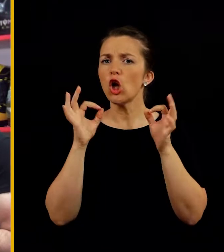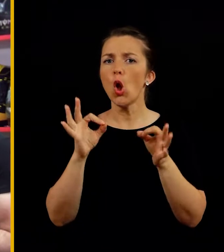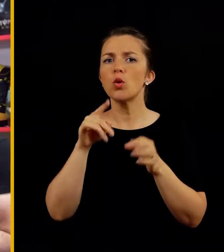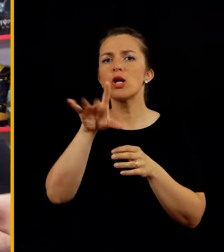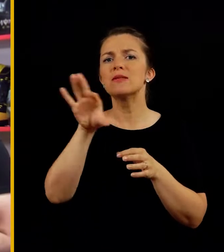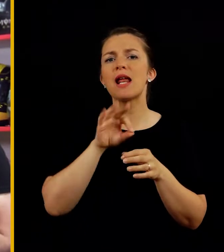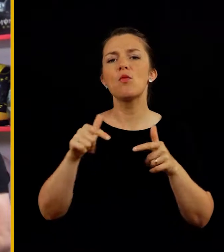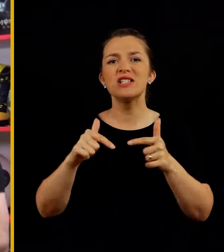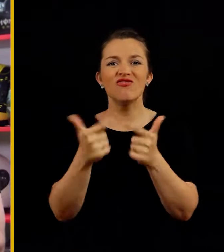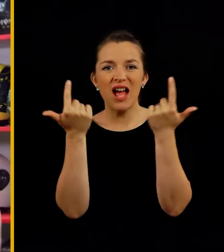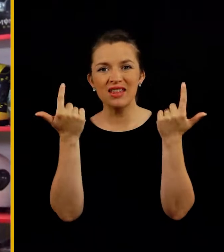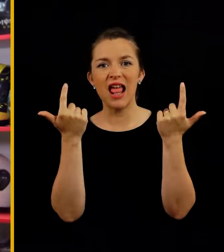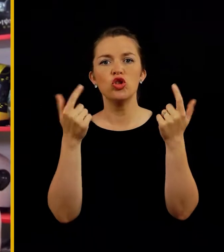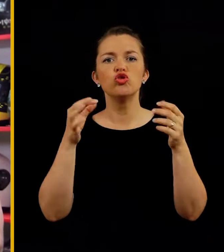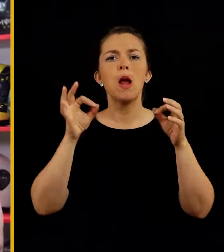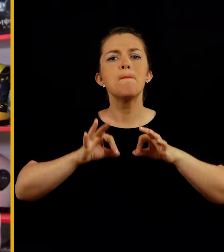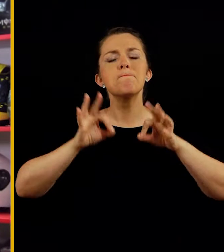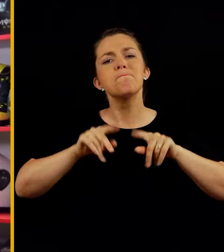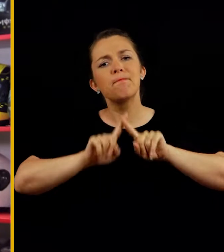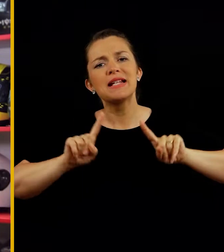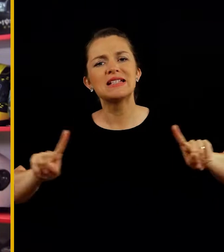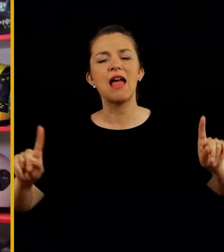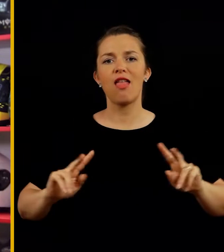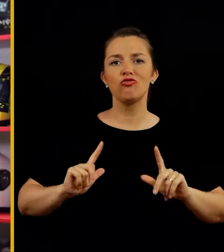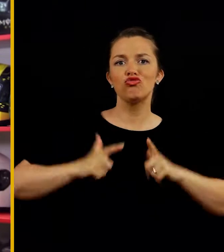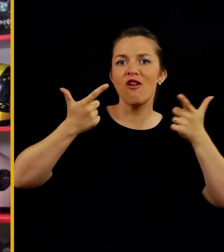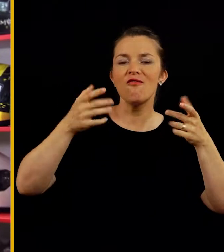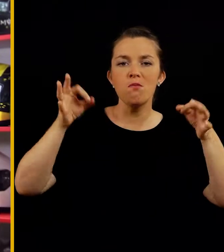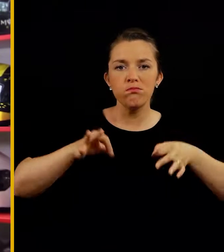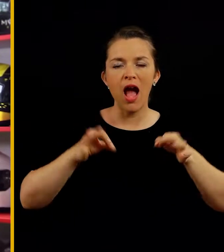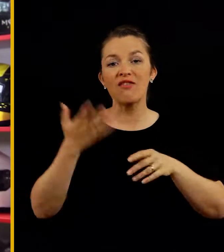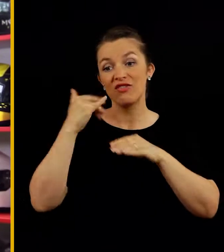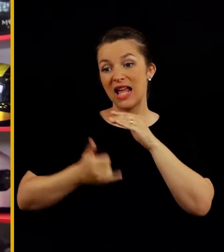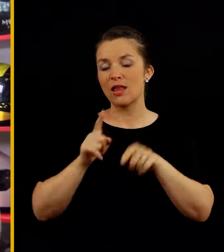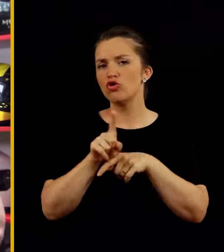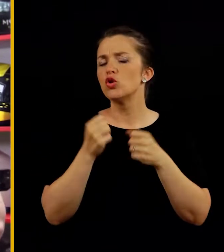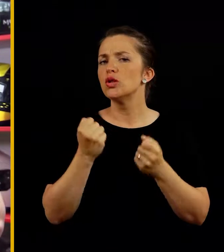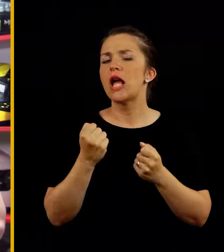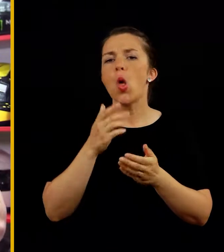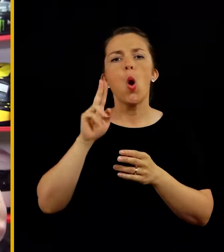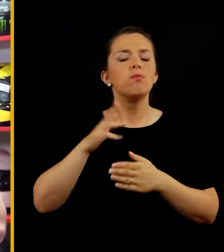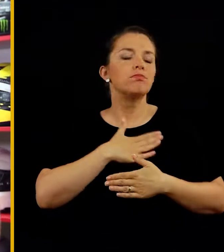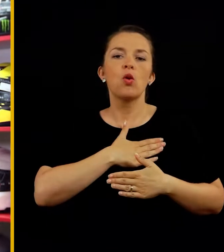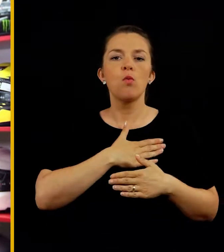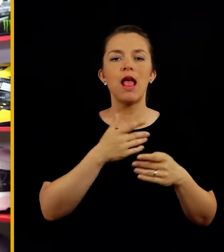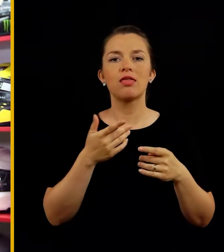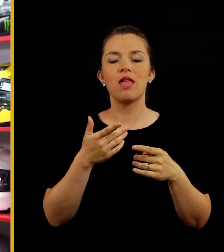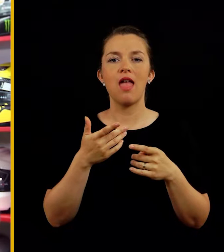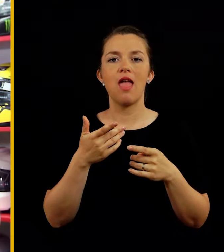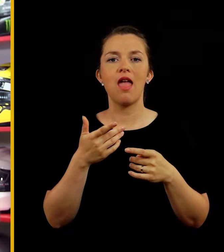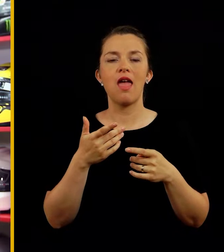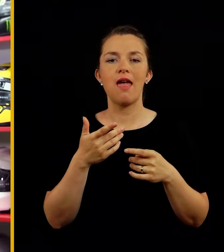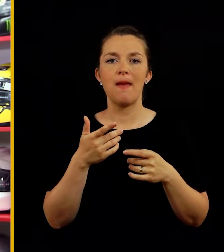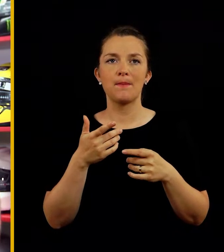zelo dobro, da se izberemo svetlejše, pisane, žive barve oziroma v zadnjem času zelo popularne